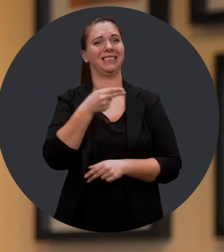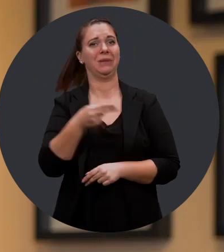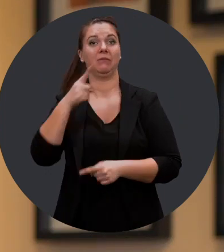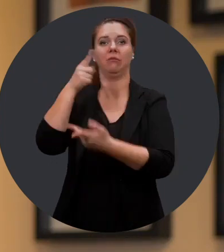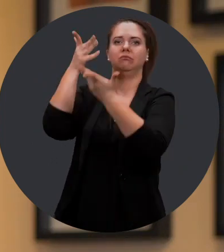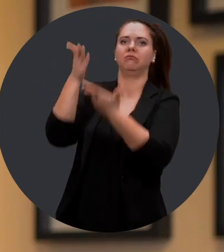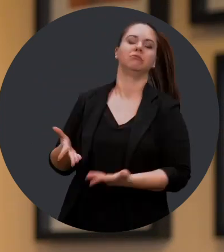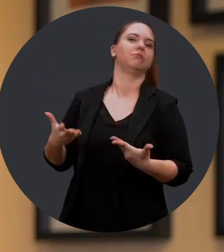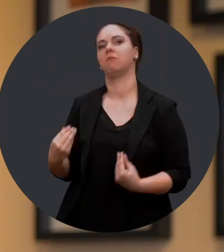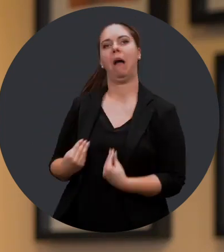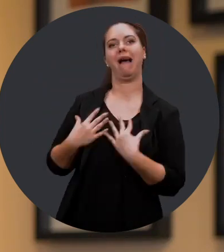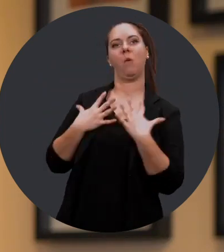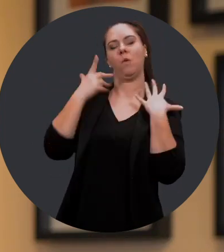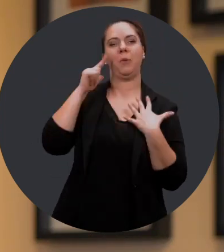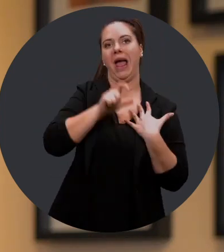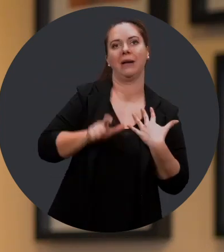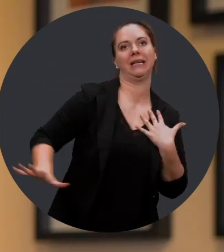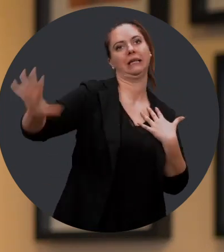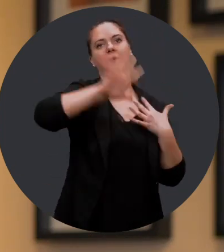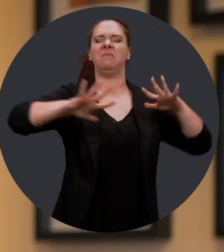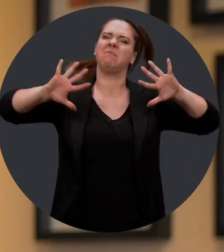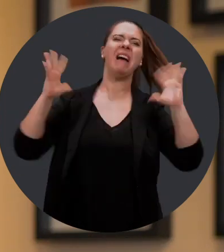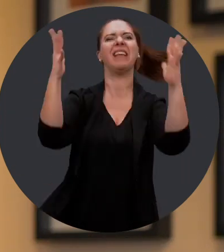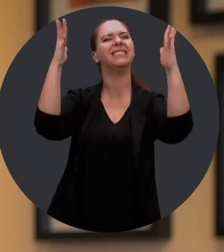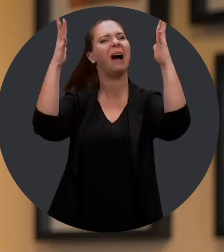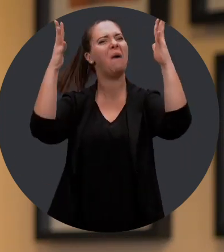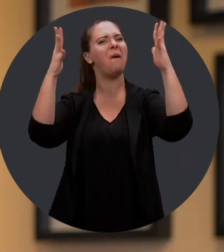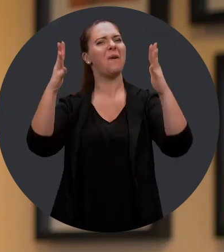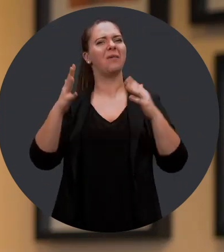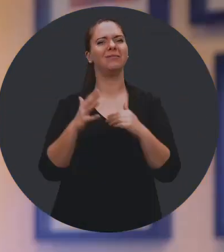Vous êtes une véritable source d'inspiration pour le Québec. Félicitations!